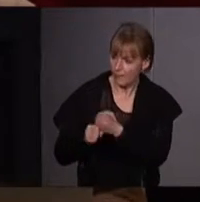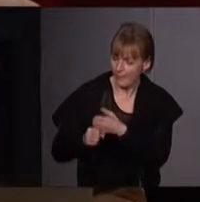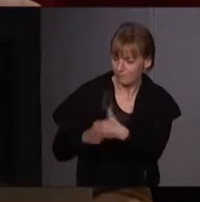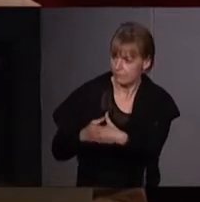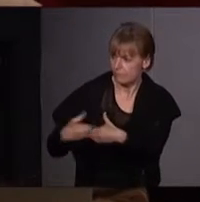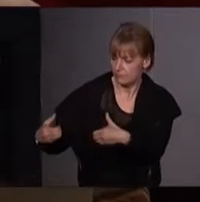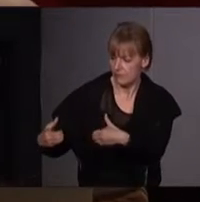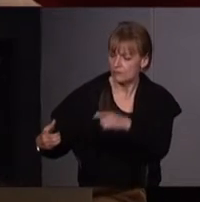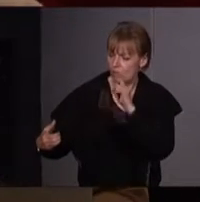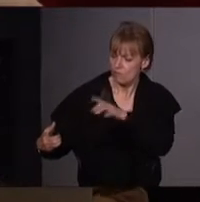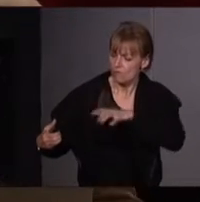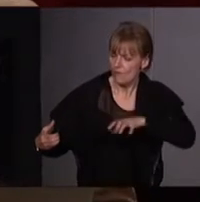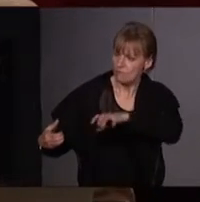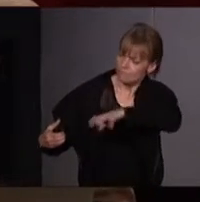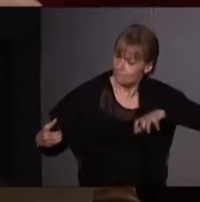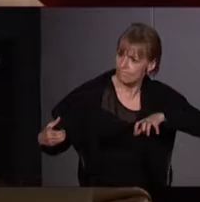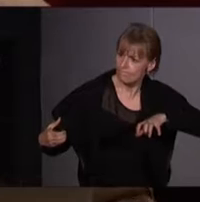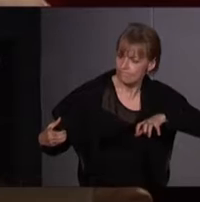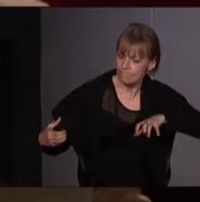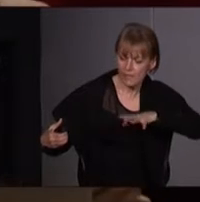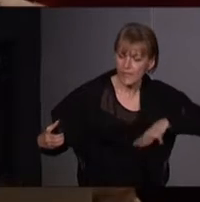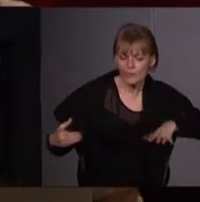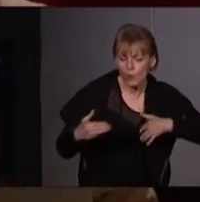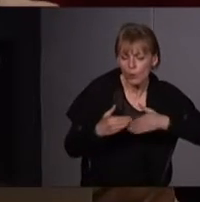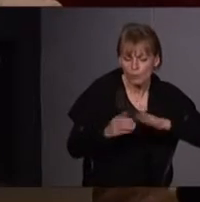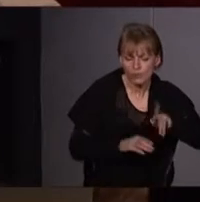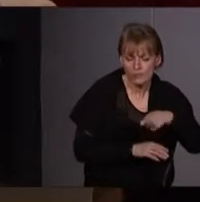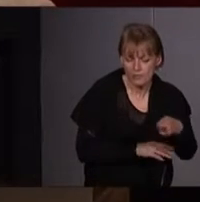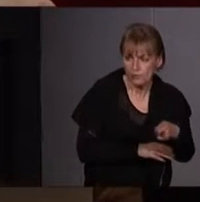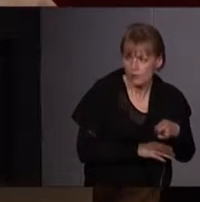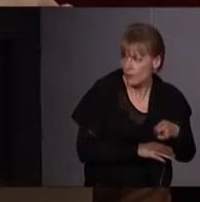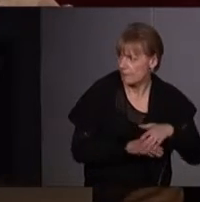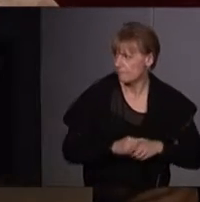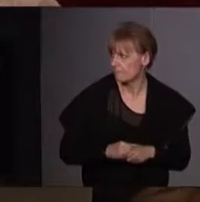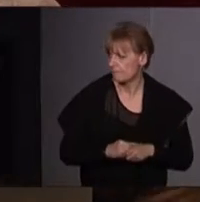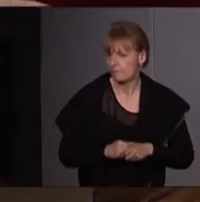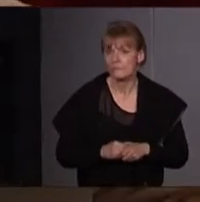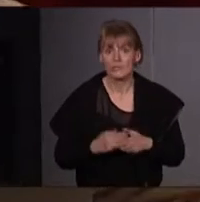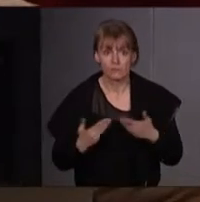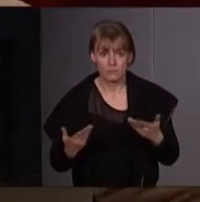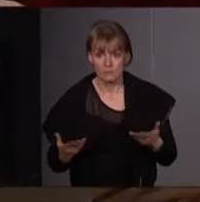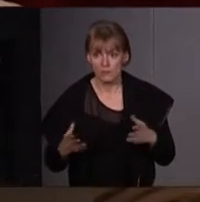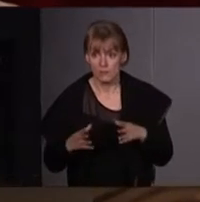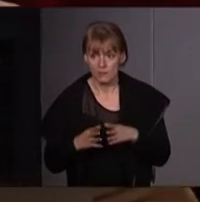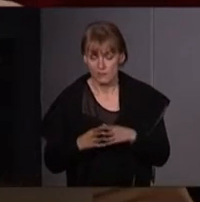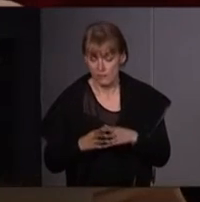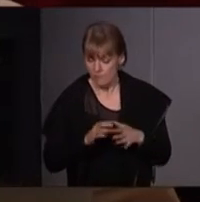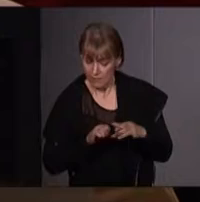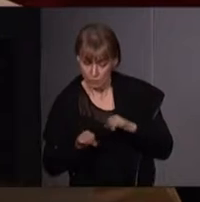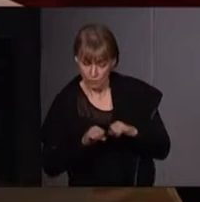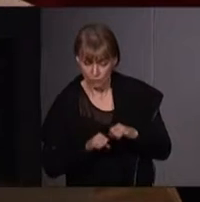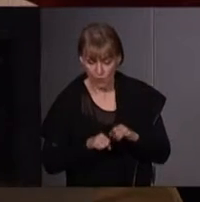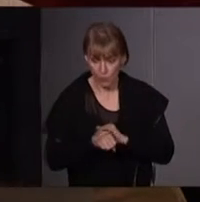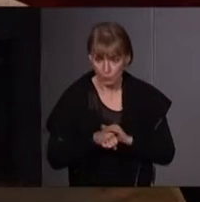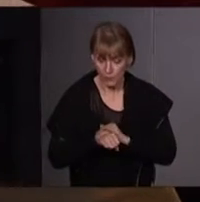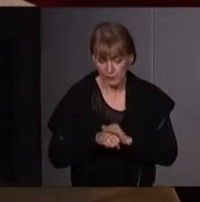faire quelque chose de plus proche de la nature. Et nous voilà avec des mouvements politiques où